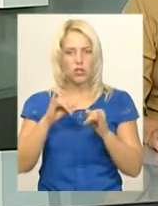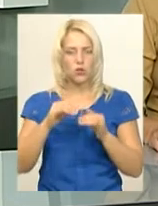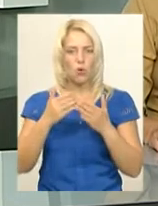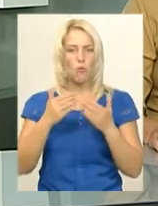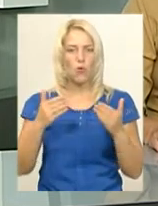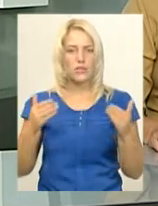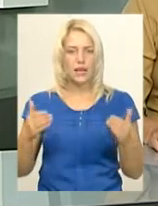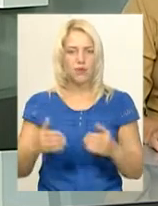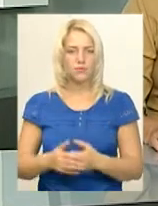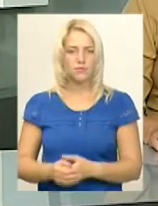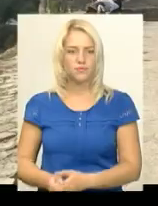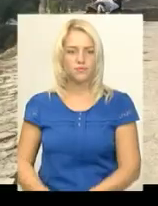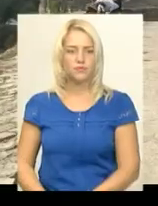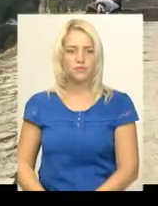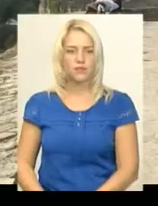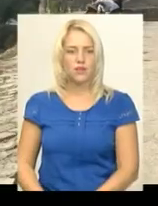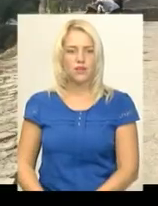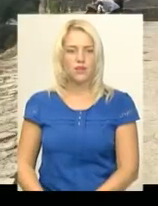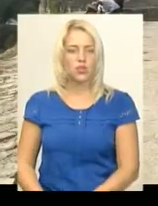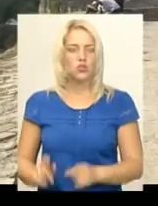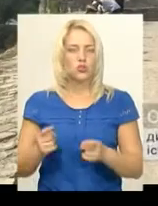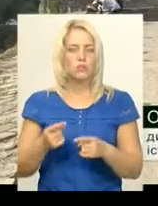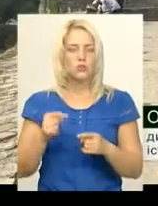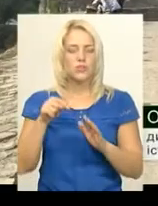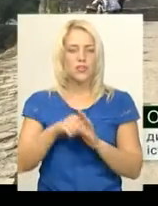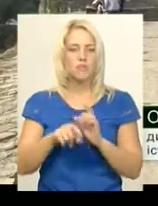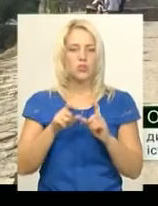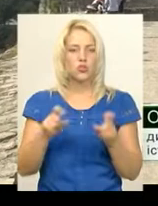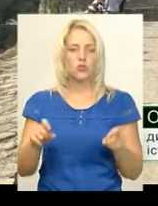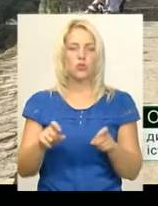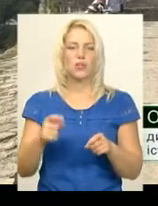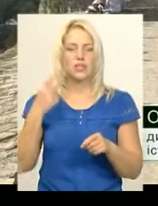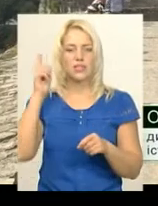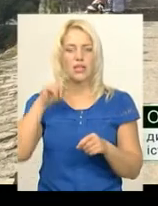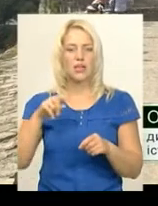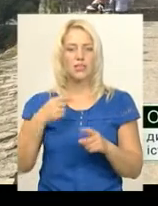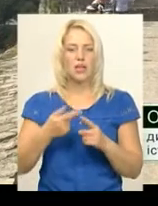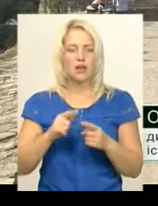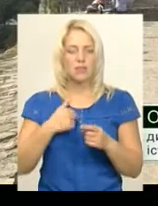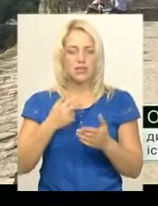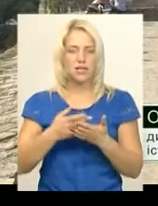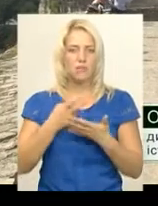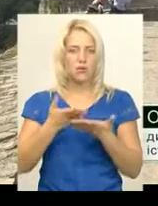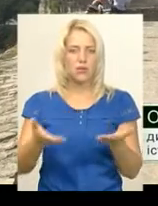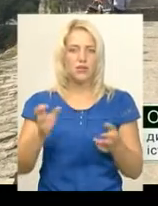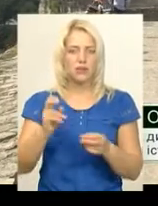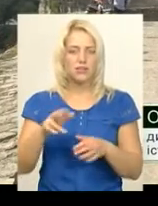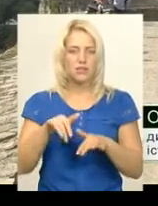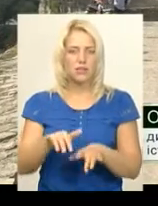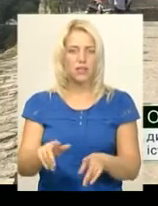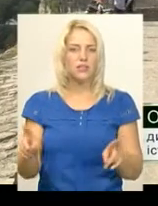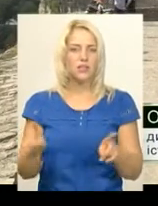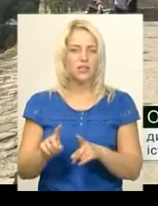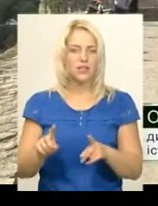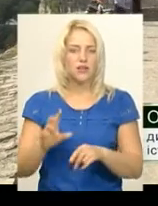музею-заповідника. Чому саме школа? Це захід, який ми позиціонуємо, як захід, на якому всі